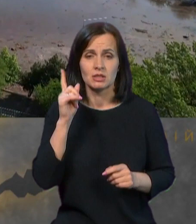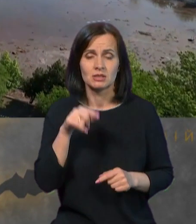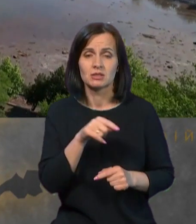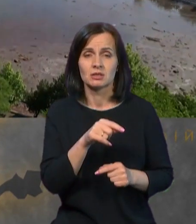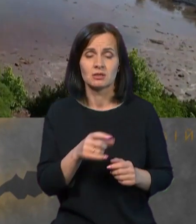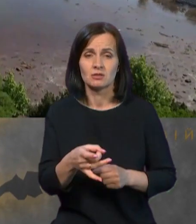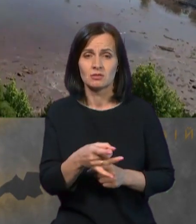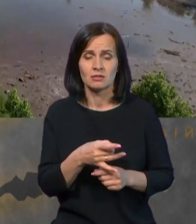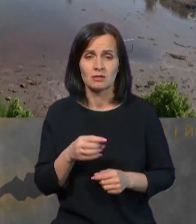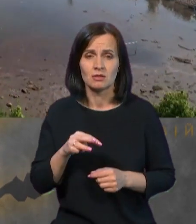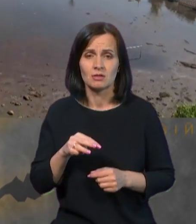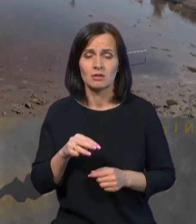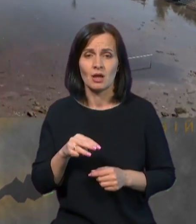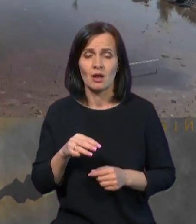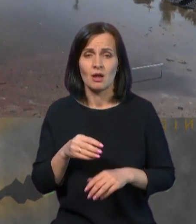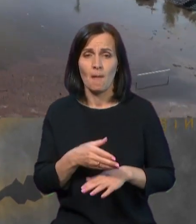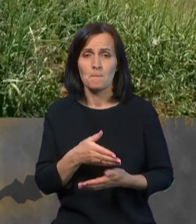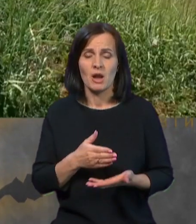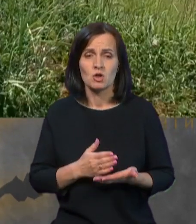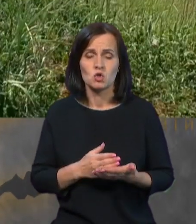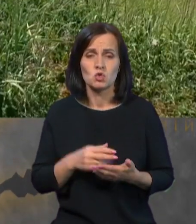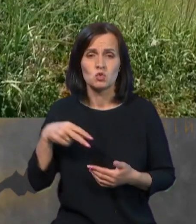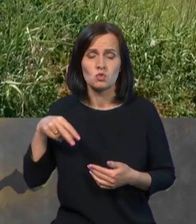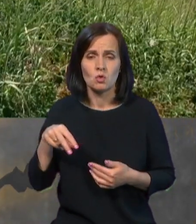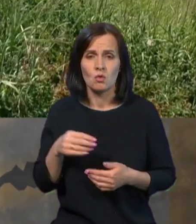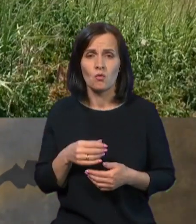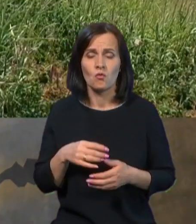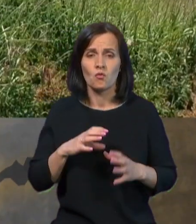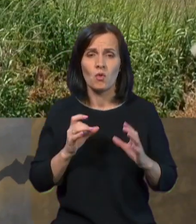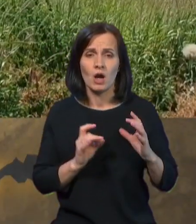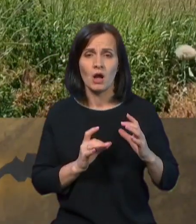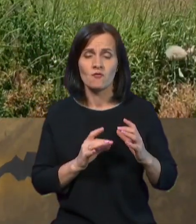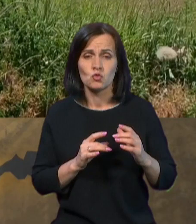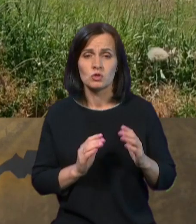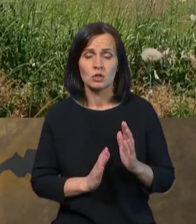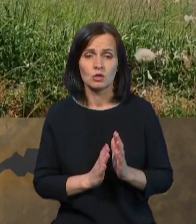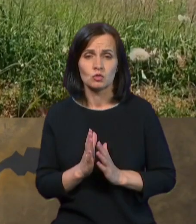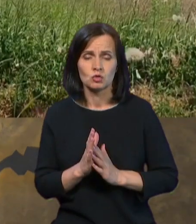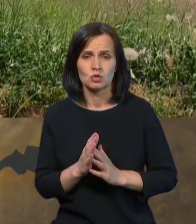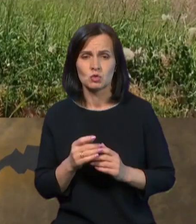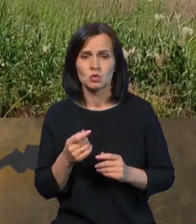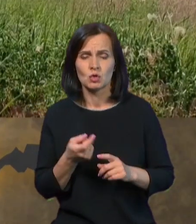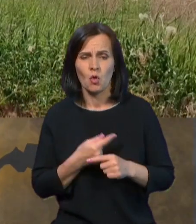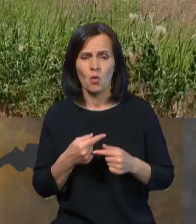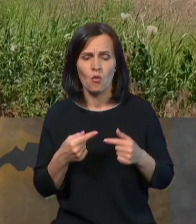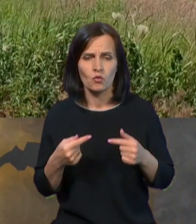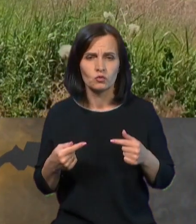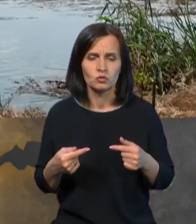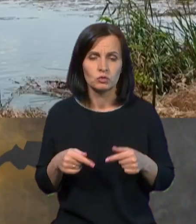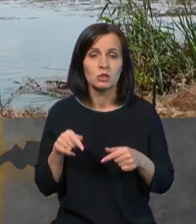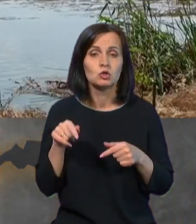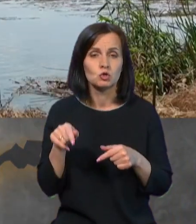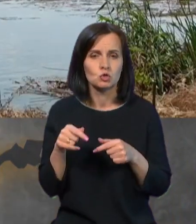там у нас і Мелітопольська черешня, і кавуни у нас там з вами ростуть, і всі овочі – це якраз з того